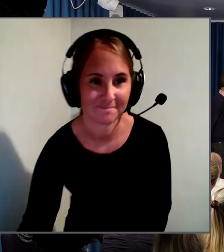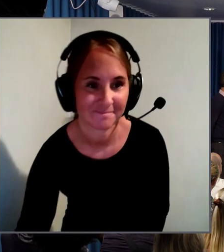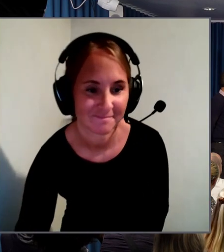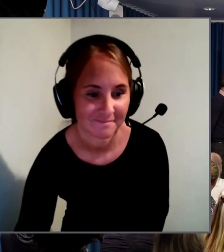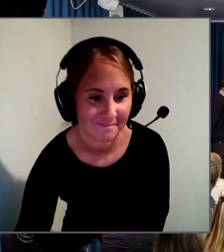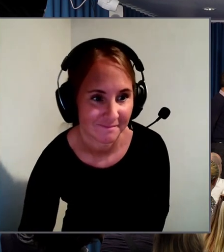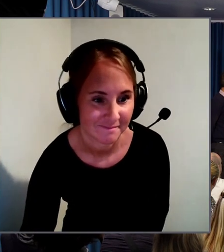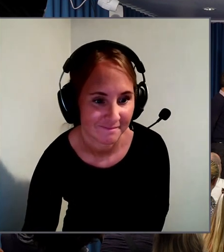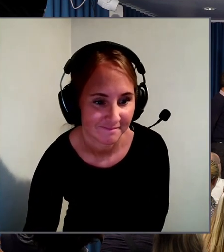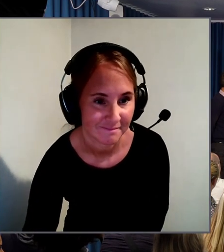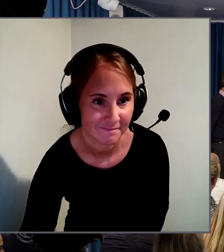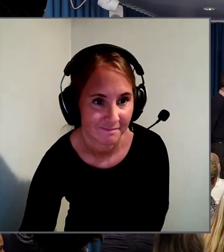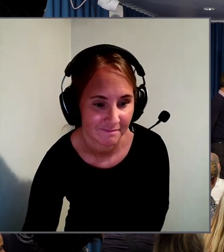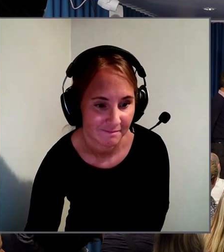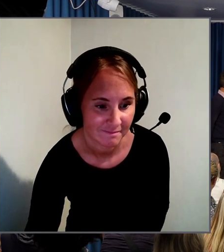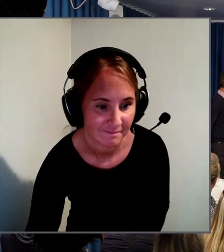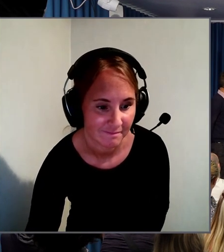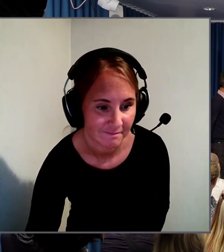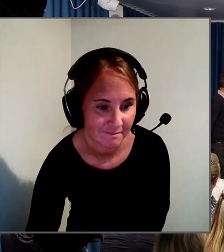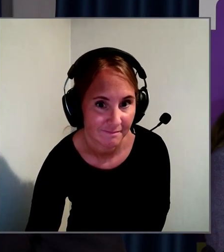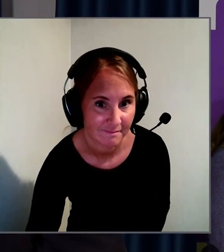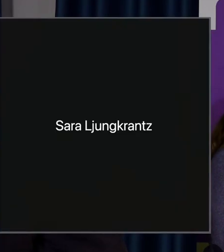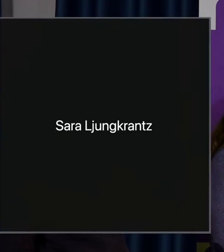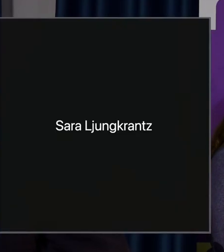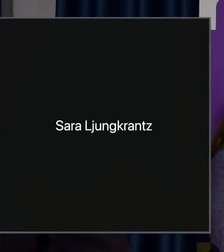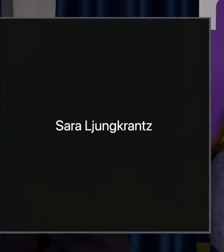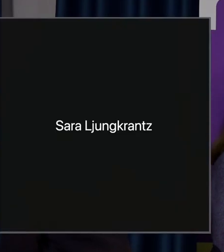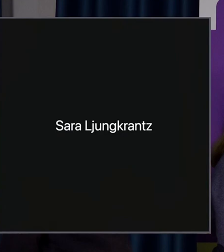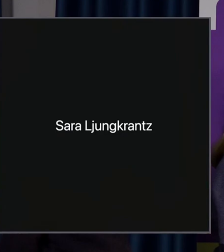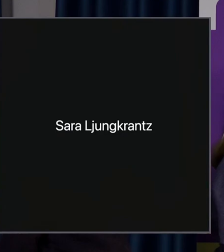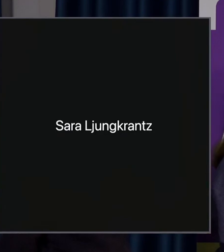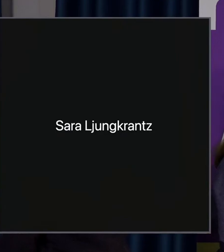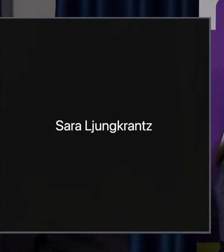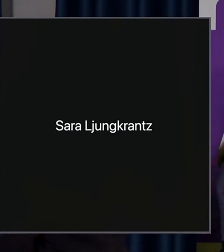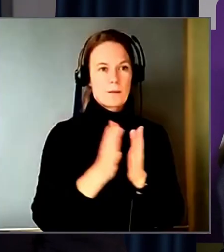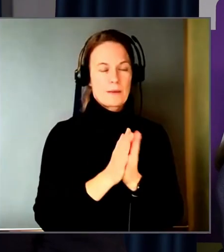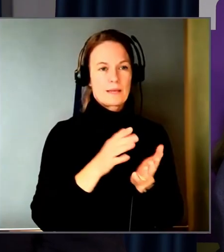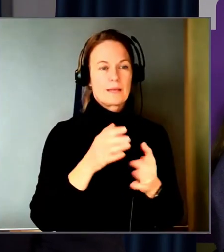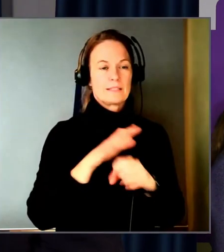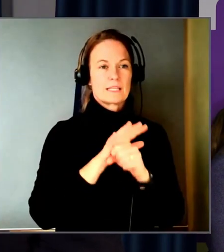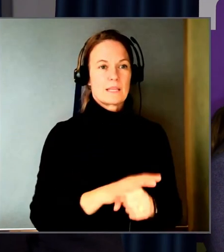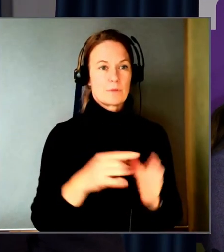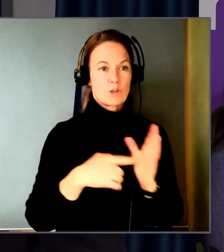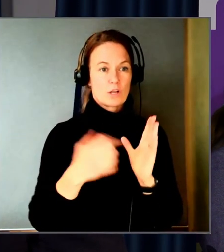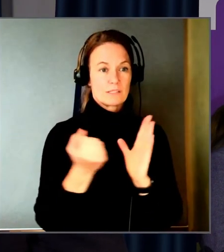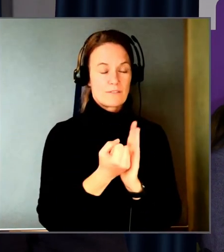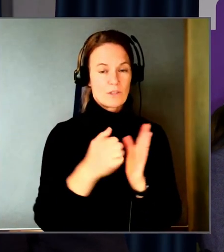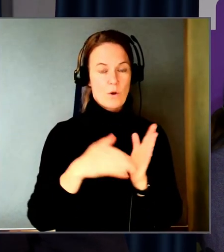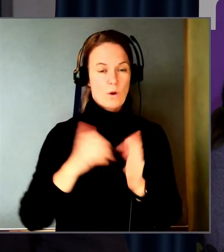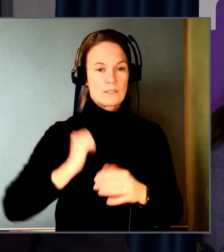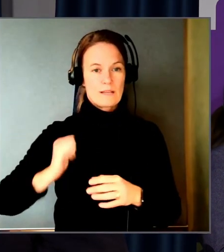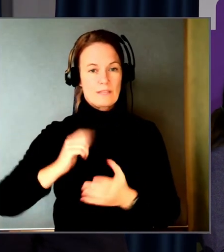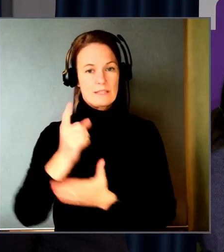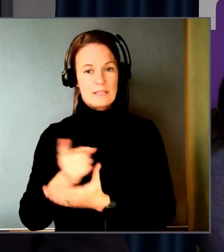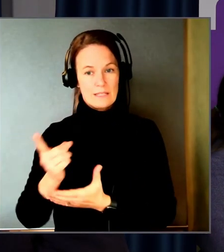och hjälpte en kollega som var med i utredningen. När du gör kopplingen mellan diskrimineringslagstiftningen och tillgänglighetsdirektivet.